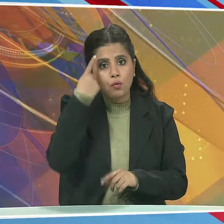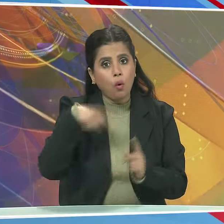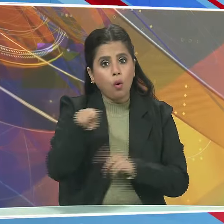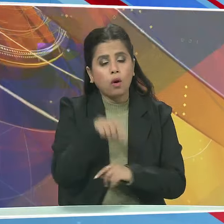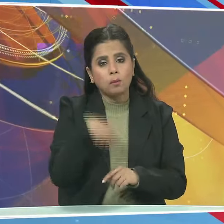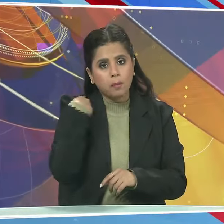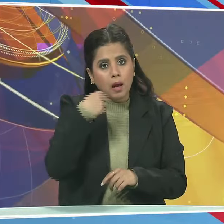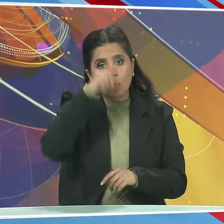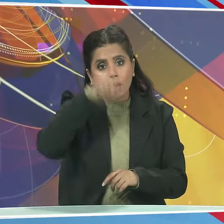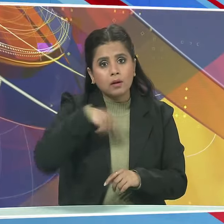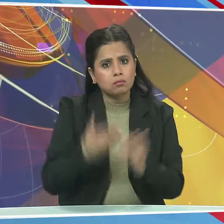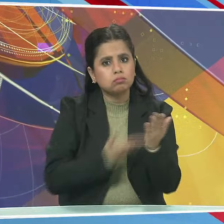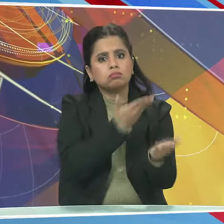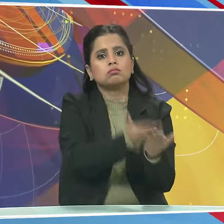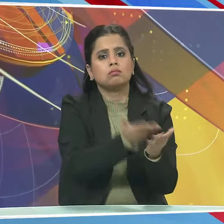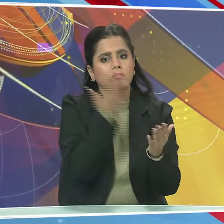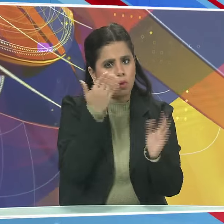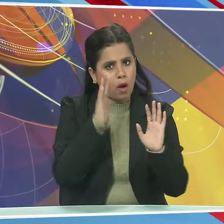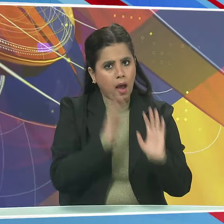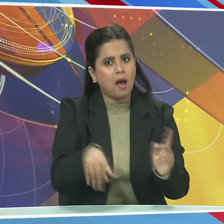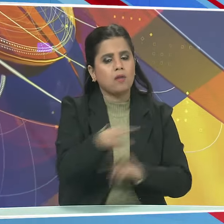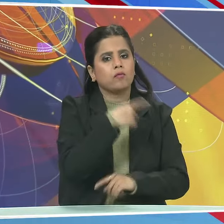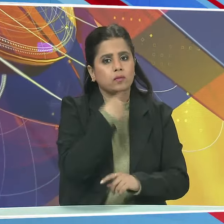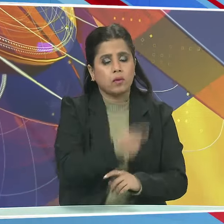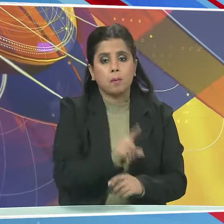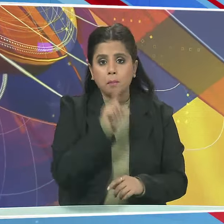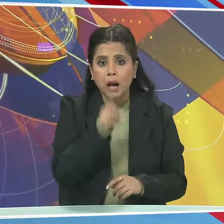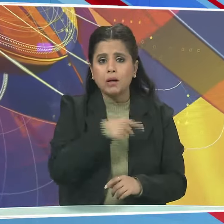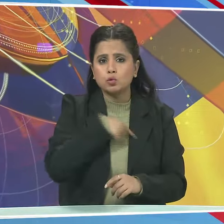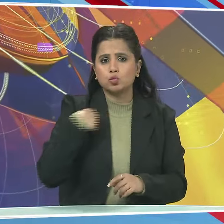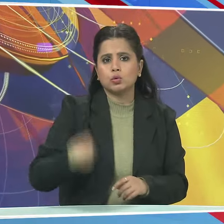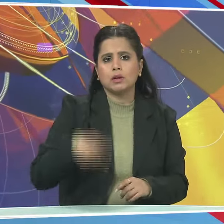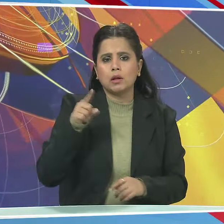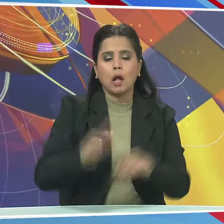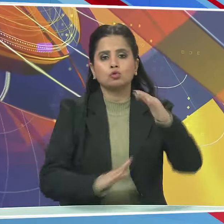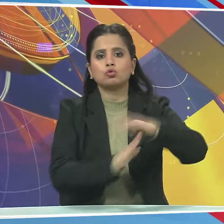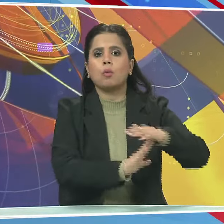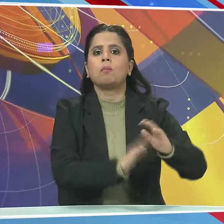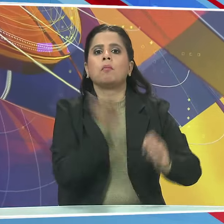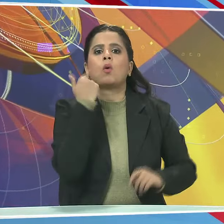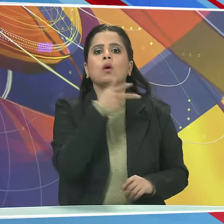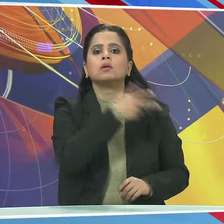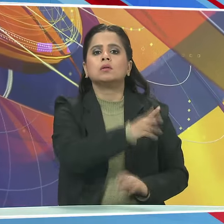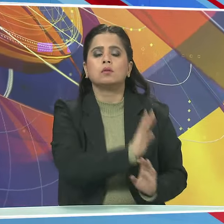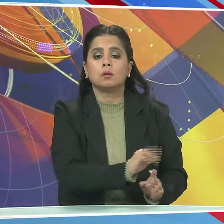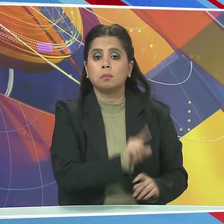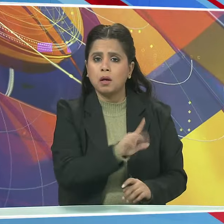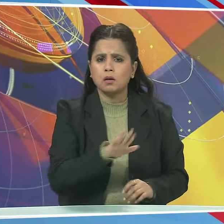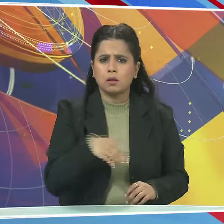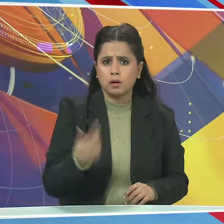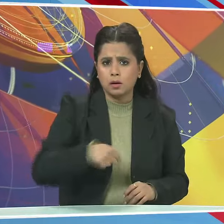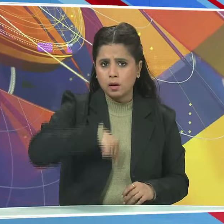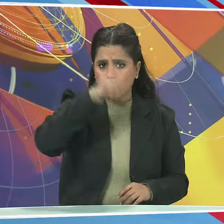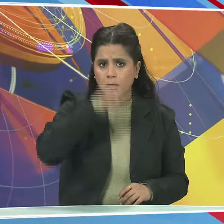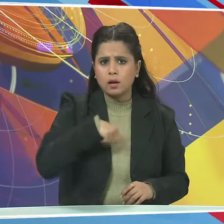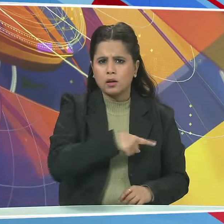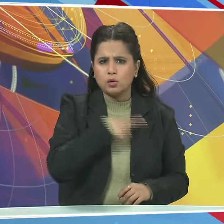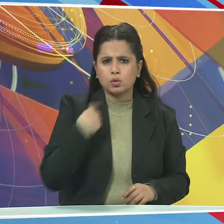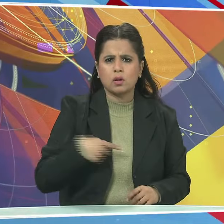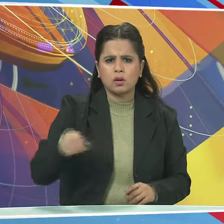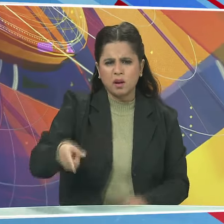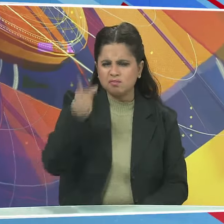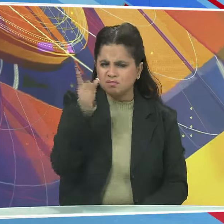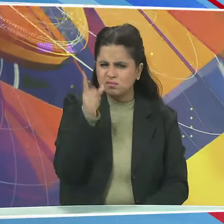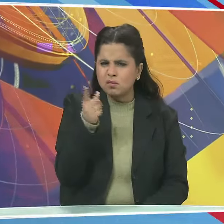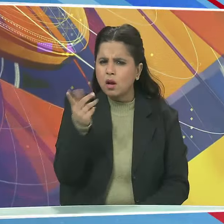संयुक्त राश्ट में प्रस्ताव लाया गया था लेकिन चीन ने इसे रोक दिया था इसके बाद भारत ने चीन पर